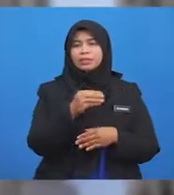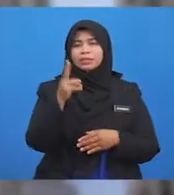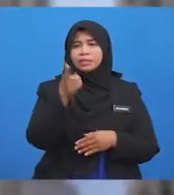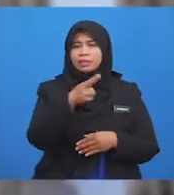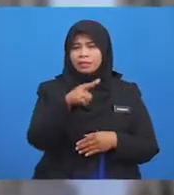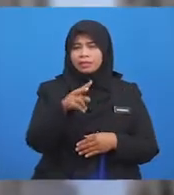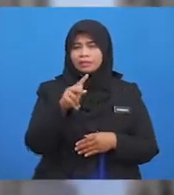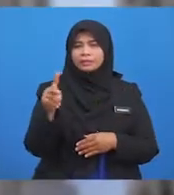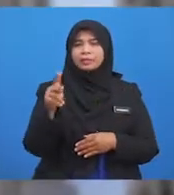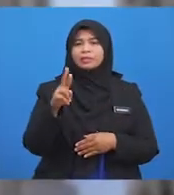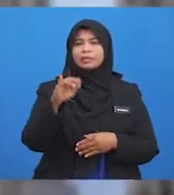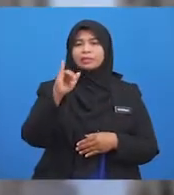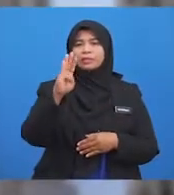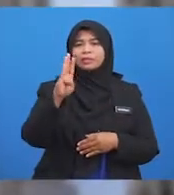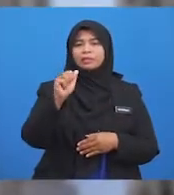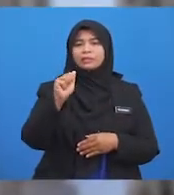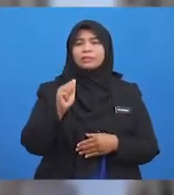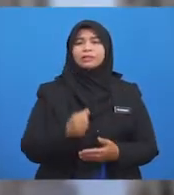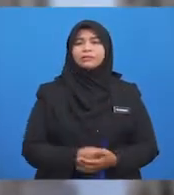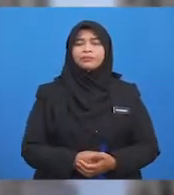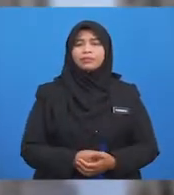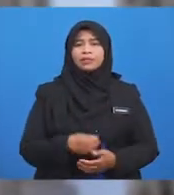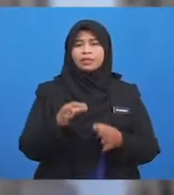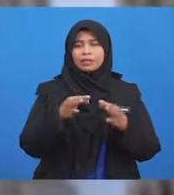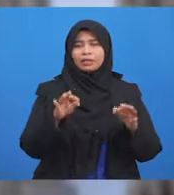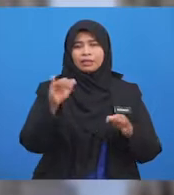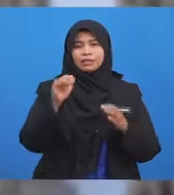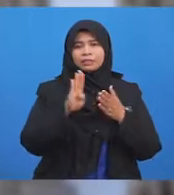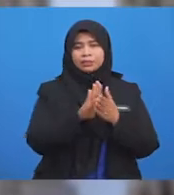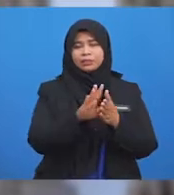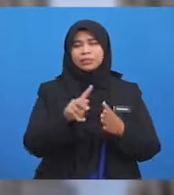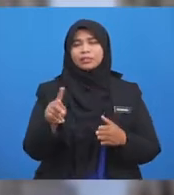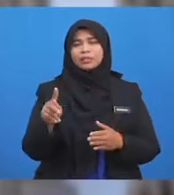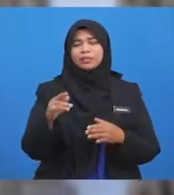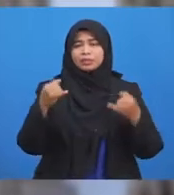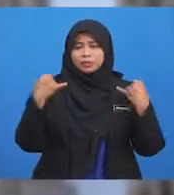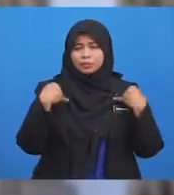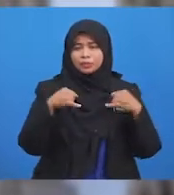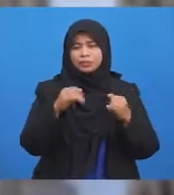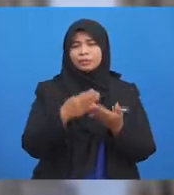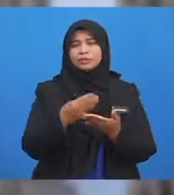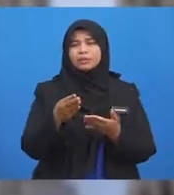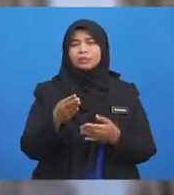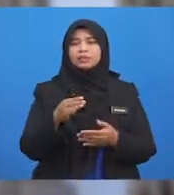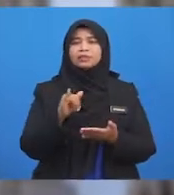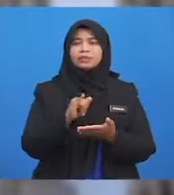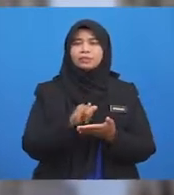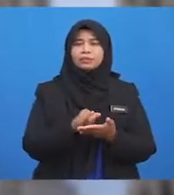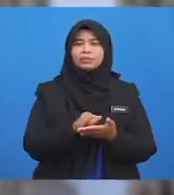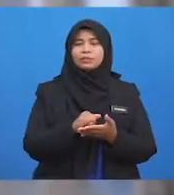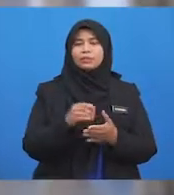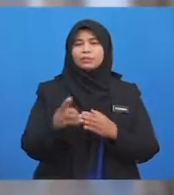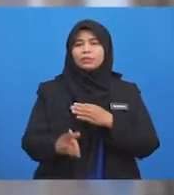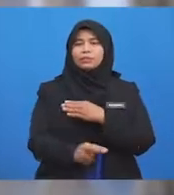ayat ini ya anak-anak Ayat yang membuktikan jual beli itu Memang hukumnya harus